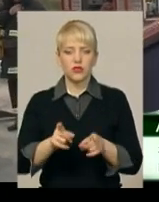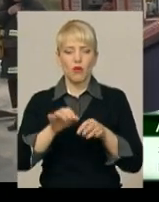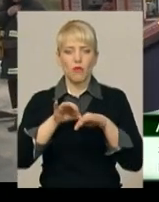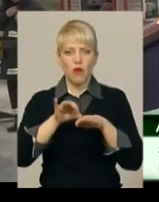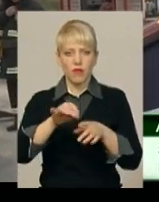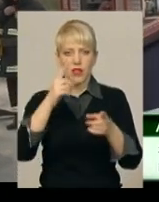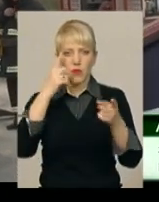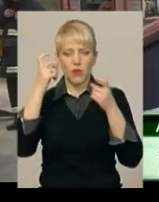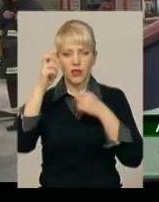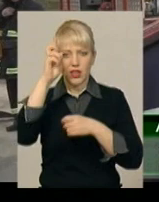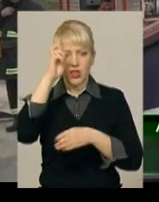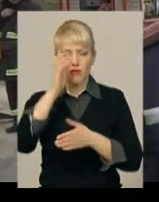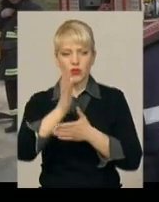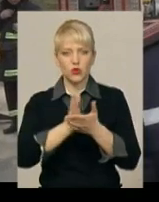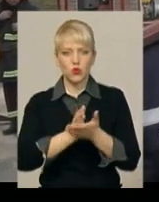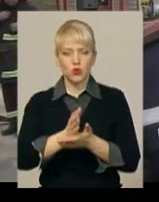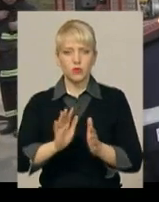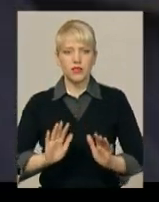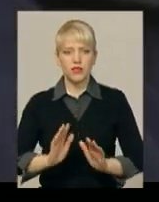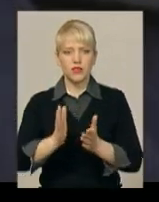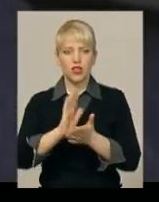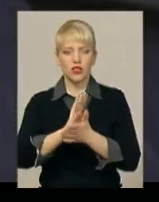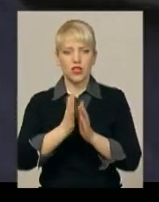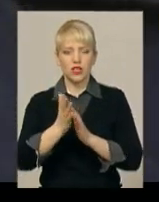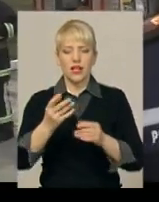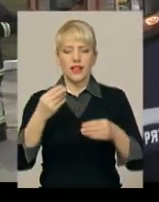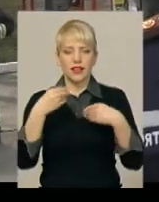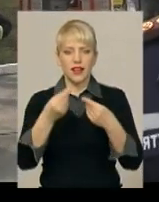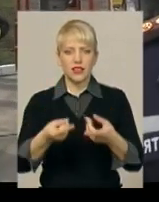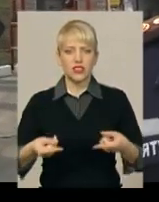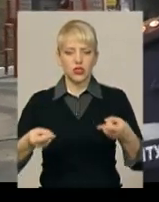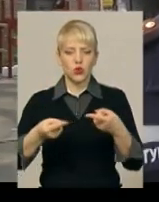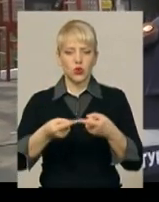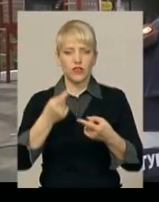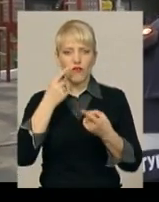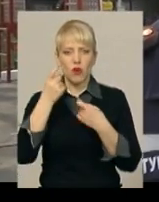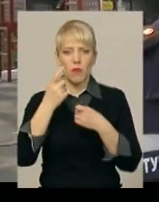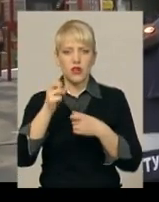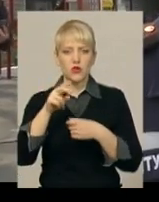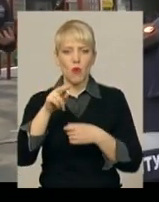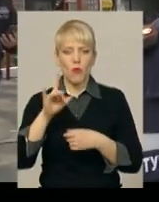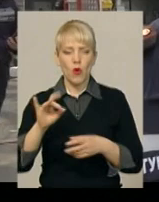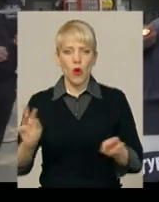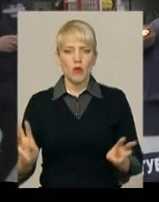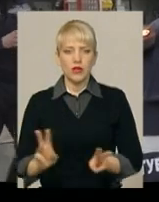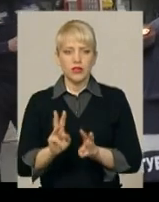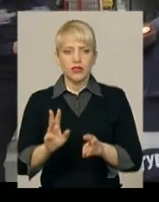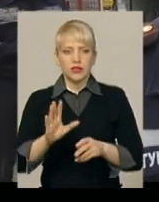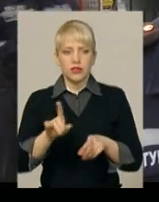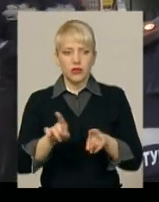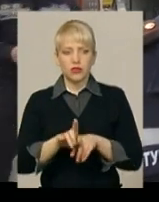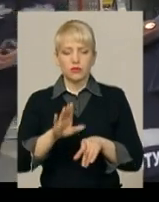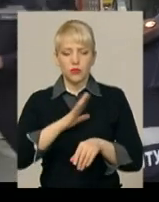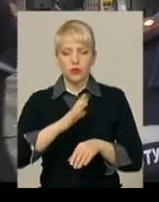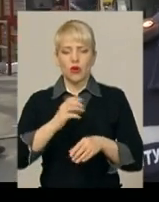Держслужби надзвичайних ситуацій, дали чітку адресу, дали чітку інформацію про пожежу. Також було організовано працівниками РЕМО